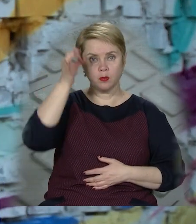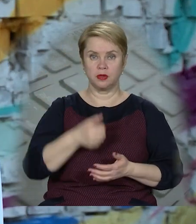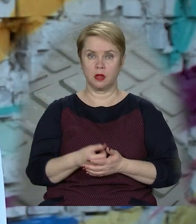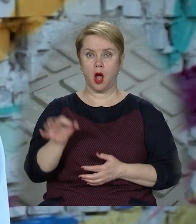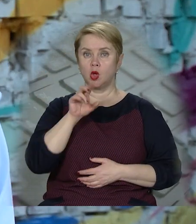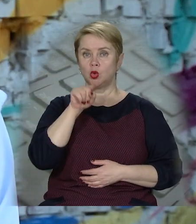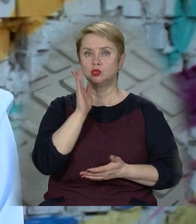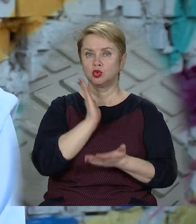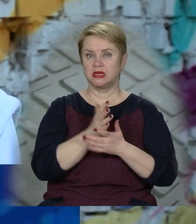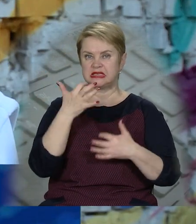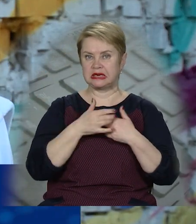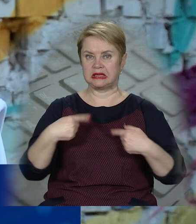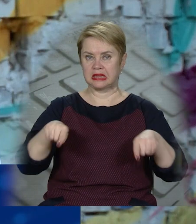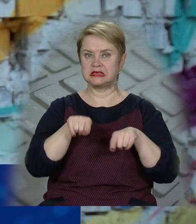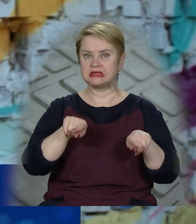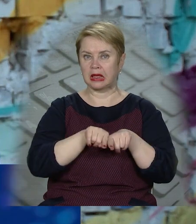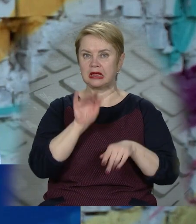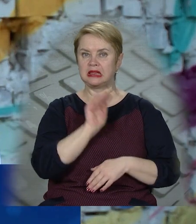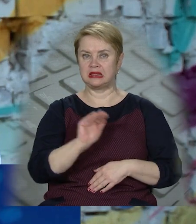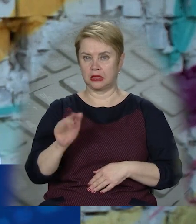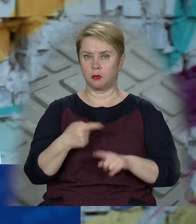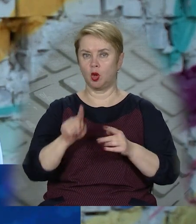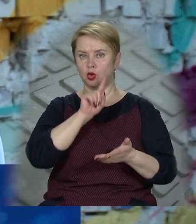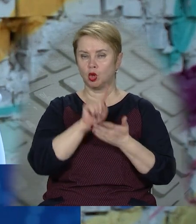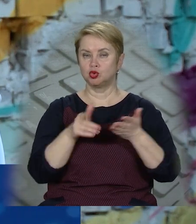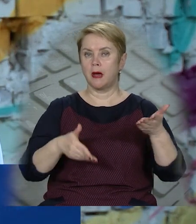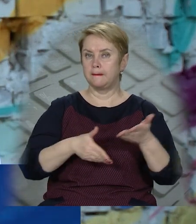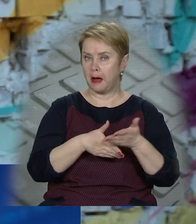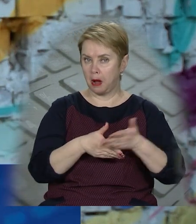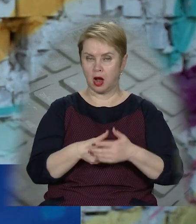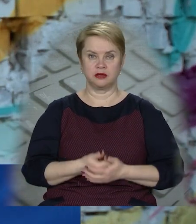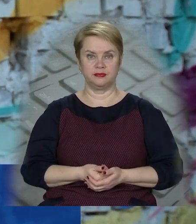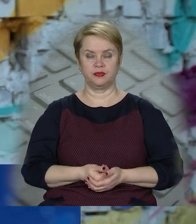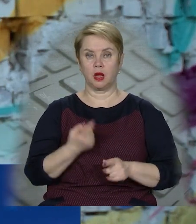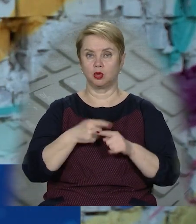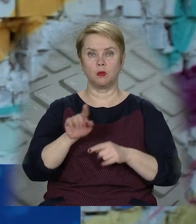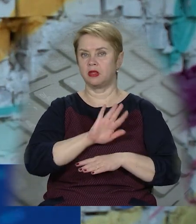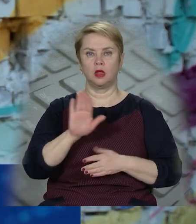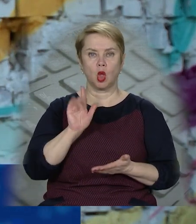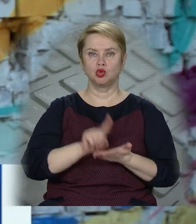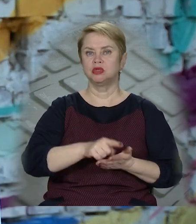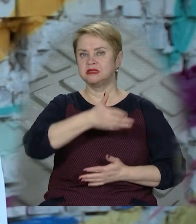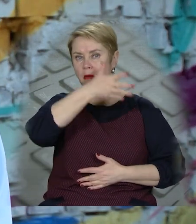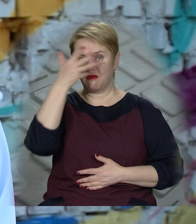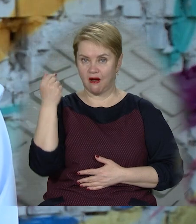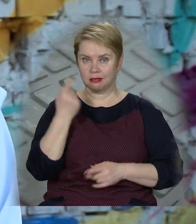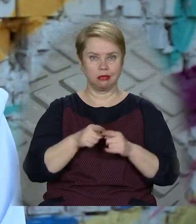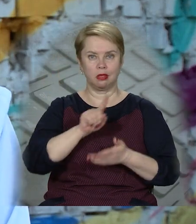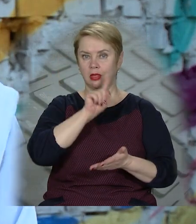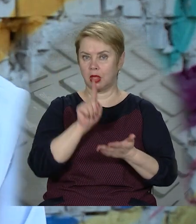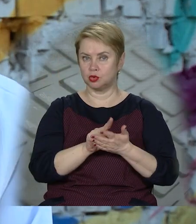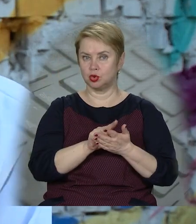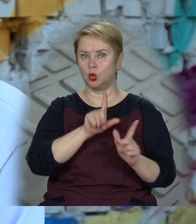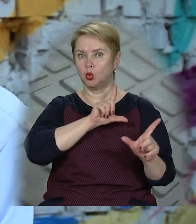про те, що є серед нас такі дітки, які ми маємо допомагати, за яких ми не маємо забувати. Вони не